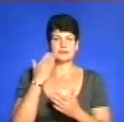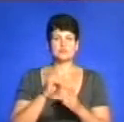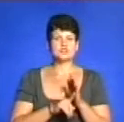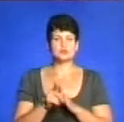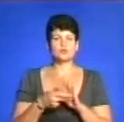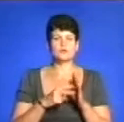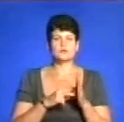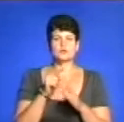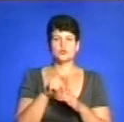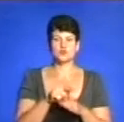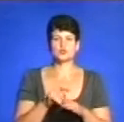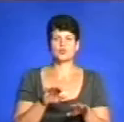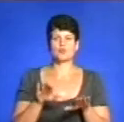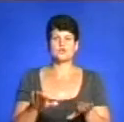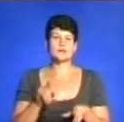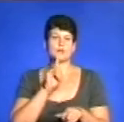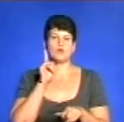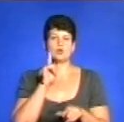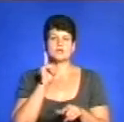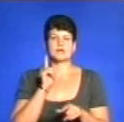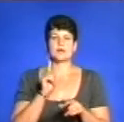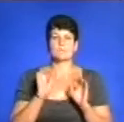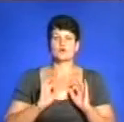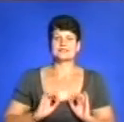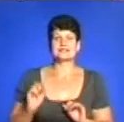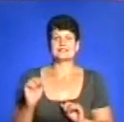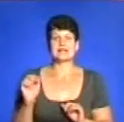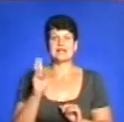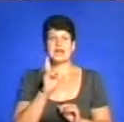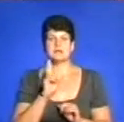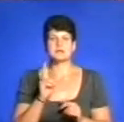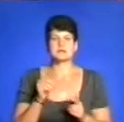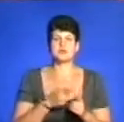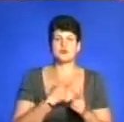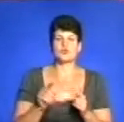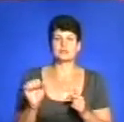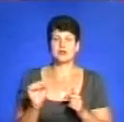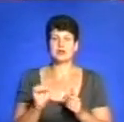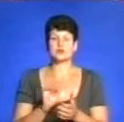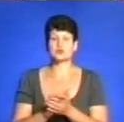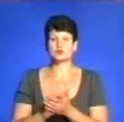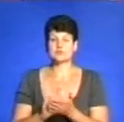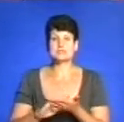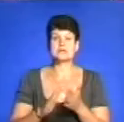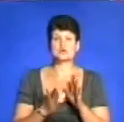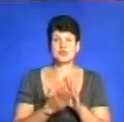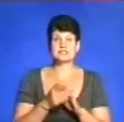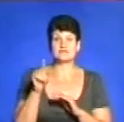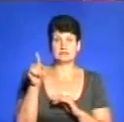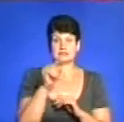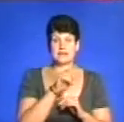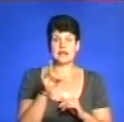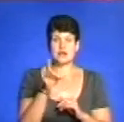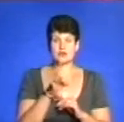планував на цю посаду молодих прокурорів з Кременця або ж Теребовлі. Однак, ознайомившись із ситуацією в цих районах,